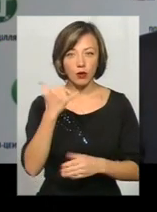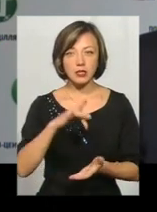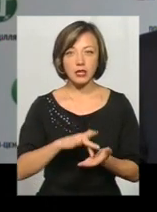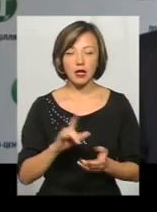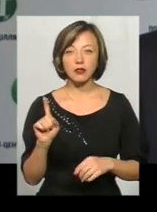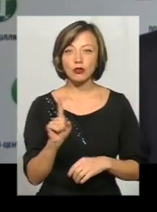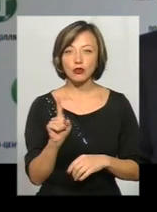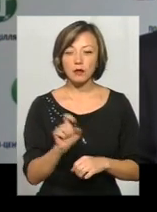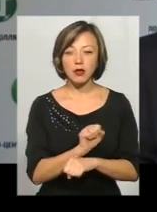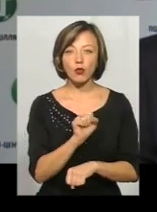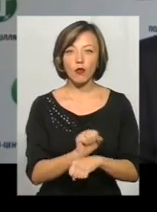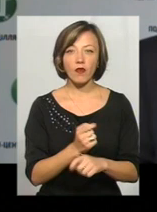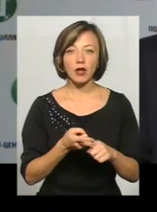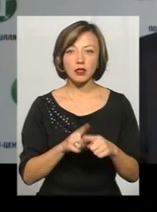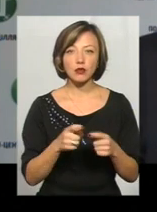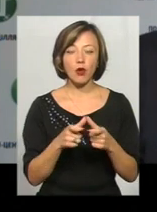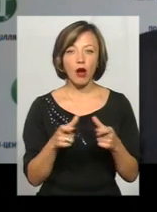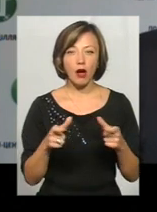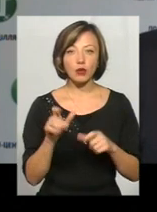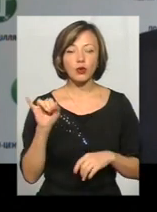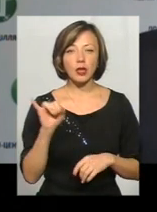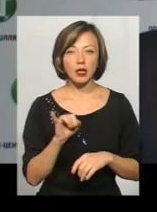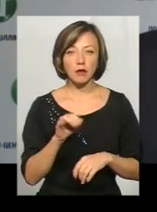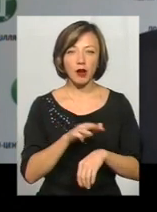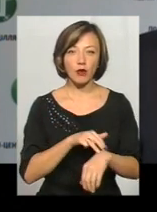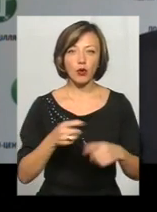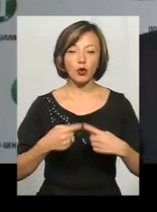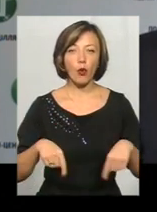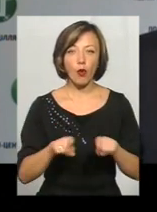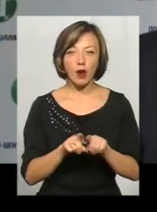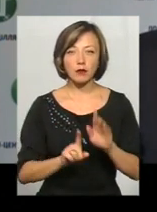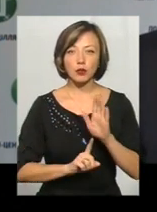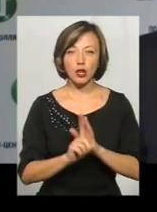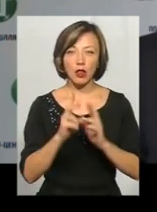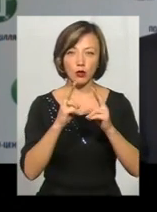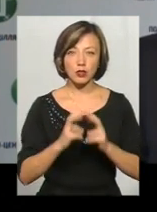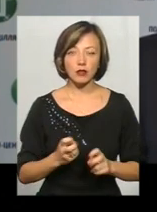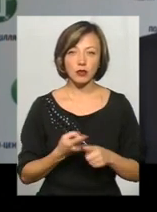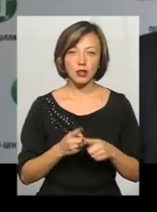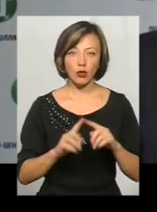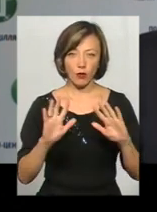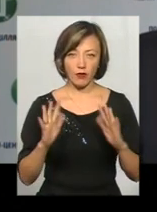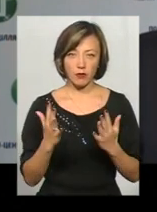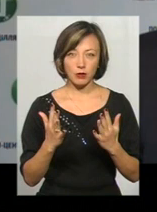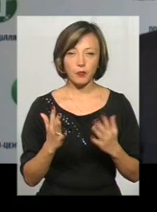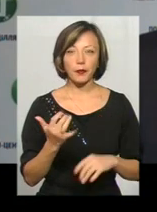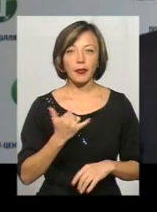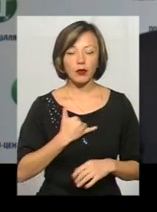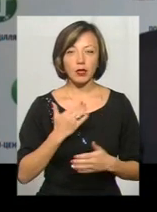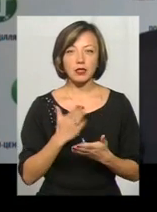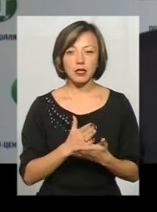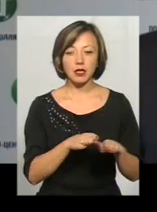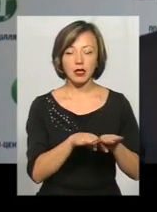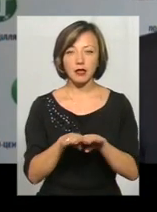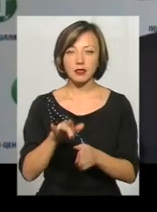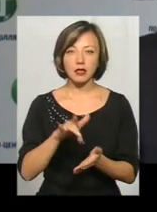для того, щоб заблокувати цю картку і правоохоронні органи, щоб почали розслідування в даному випадку. В нас є на рівні